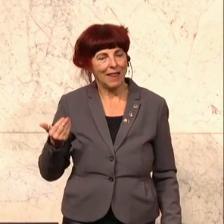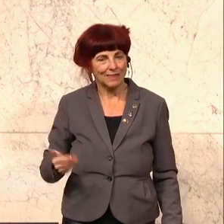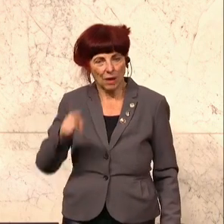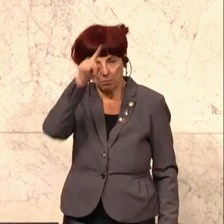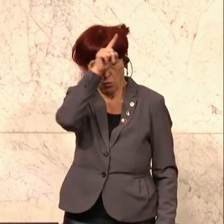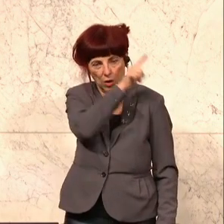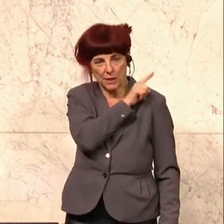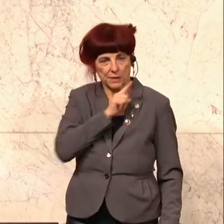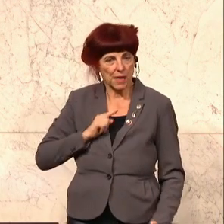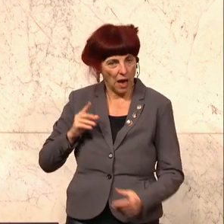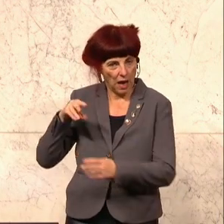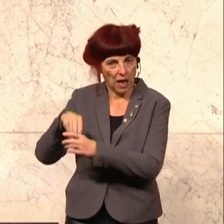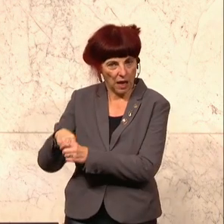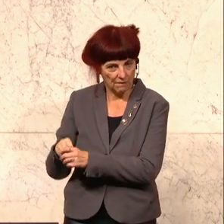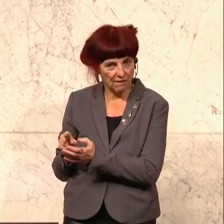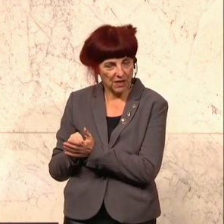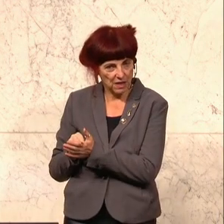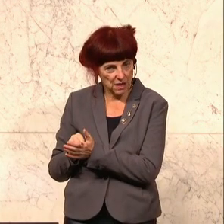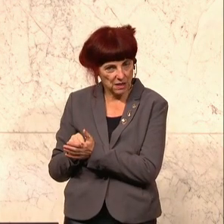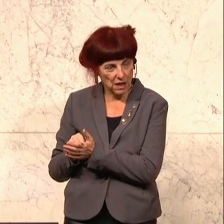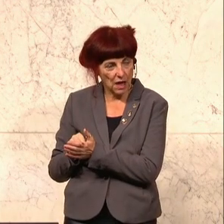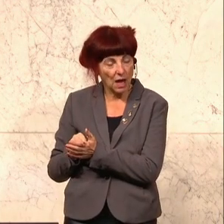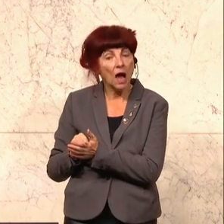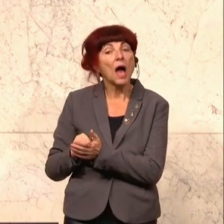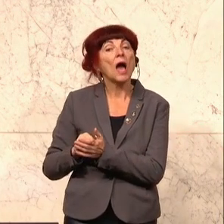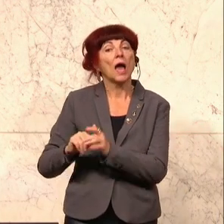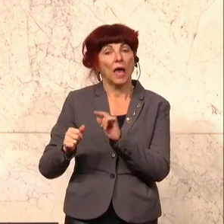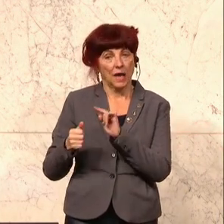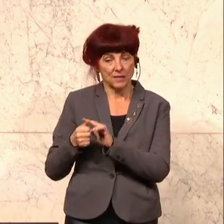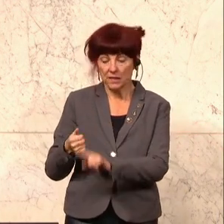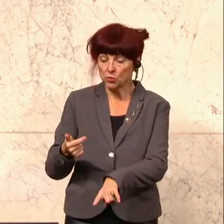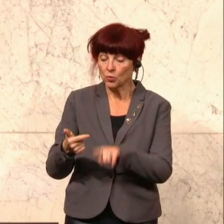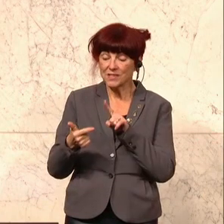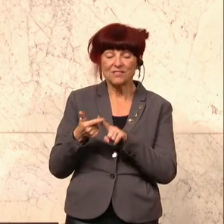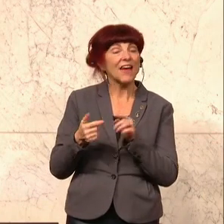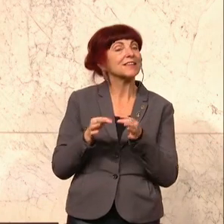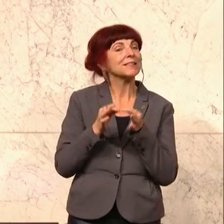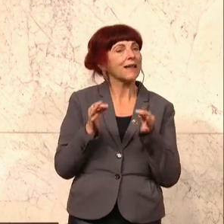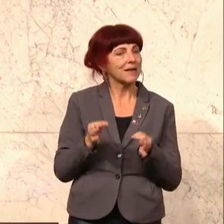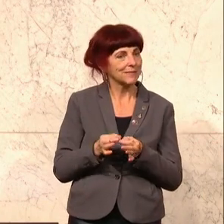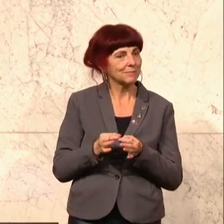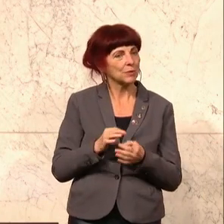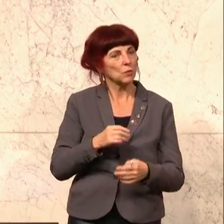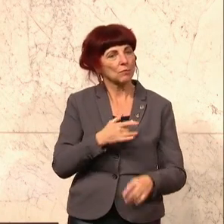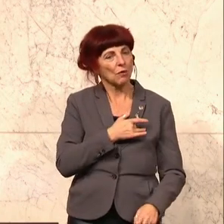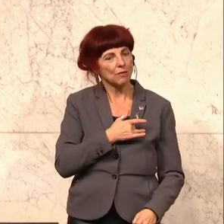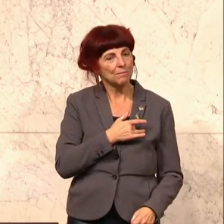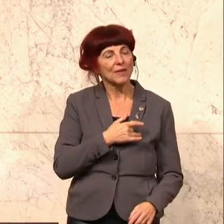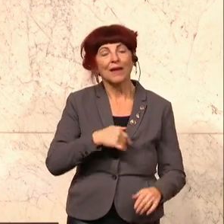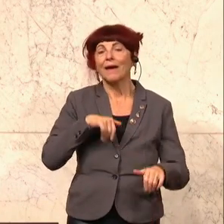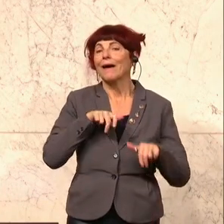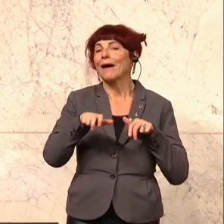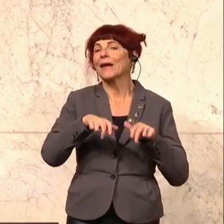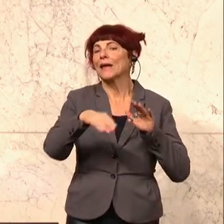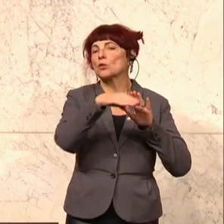Polizistinnen fließt, sondern, und das betrifft den zweiten Satz, dass wir ins Regierungsprogramm eine